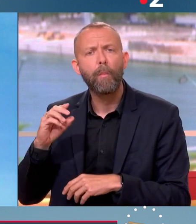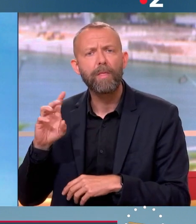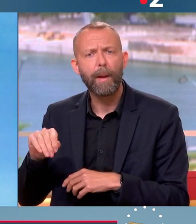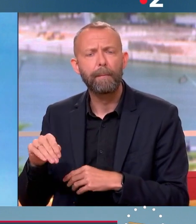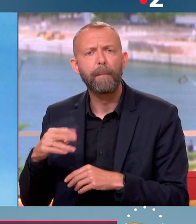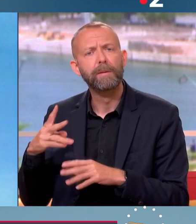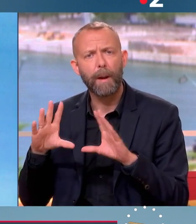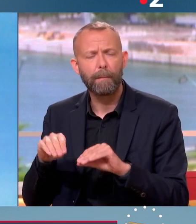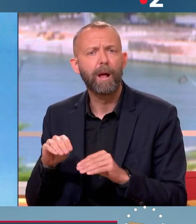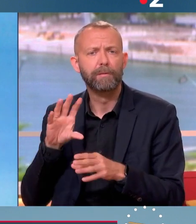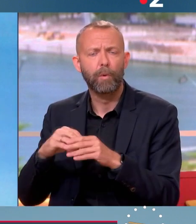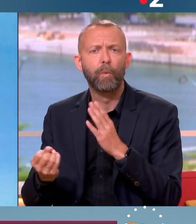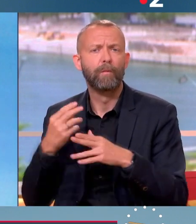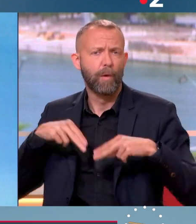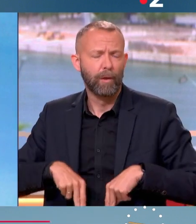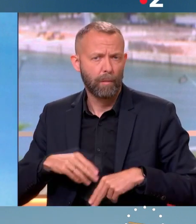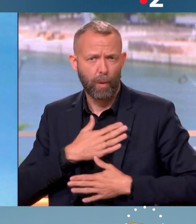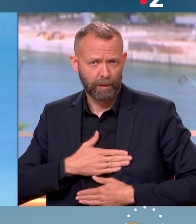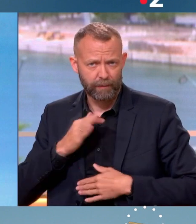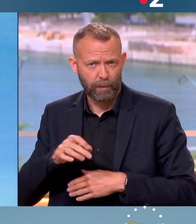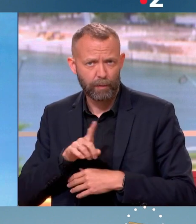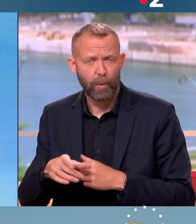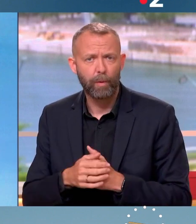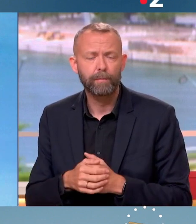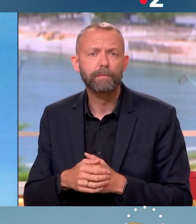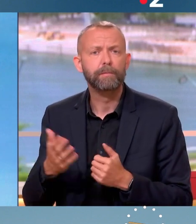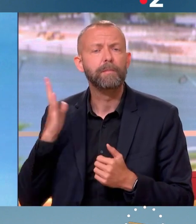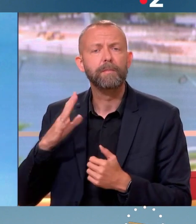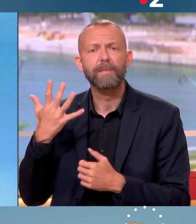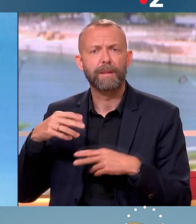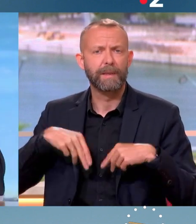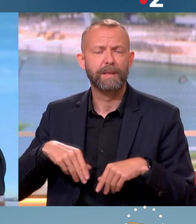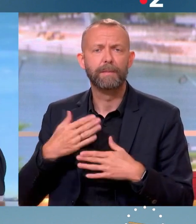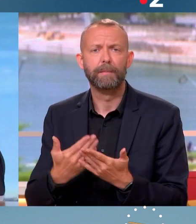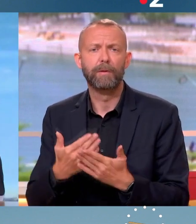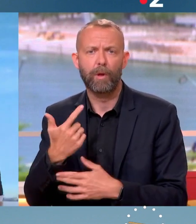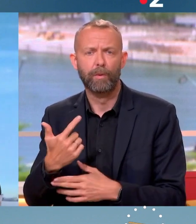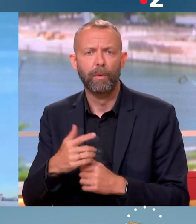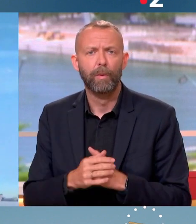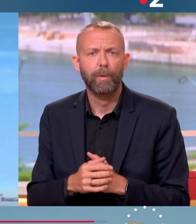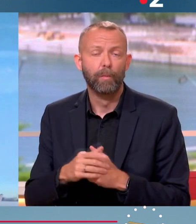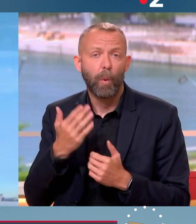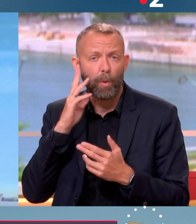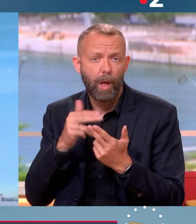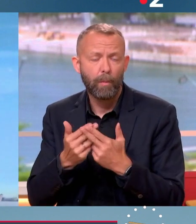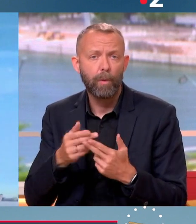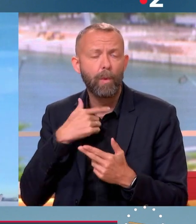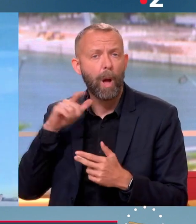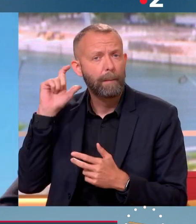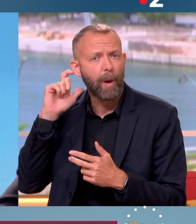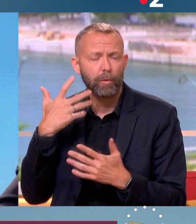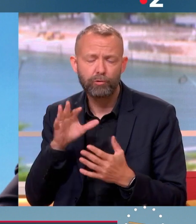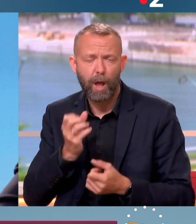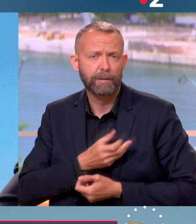nouveau gouvernement ? Je vous pose cette question. J'imagine la réponse. Vous aviez cinq ministres, vous en avez deux maintenant. Oui, vous connaissez la réponse, puisque François Bayrou s'est déjà